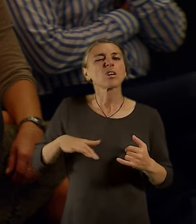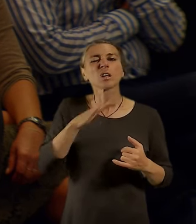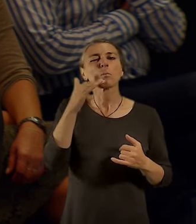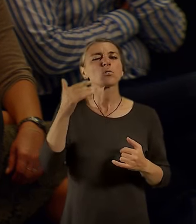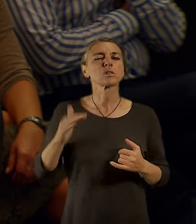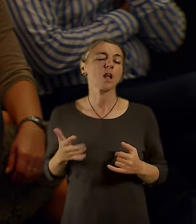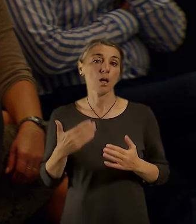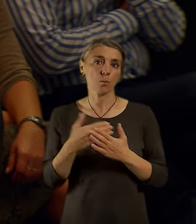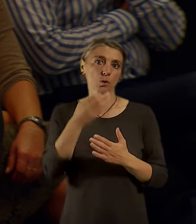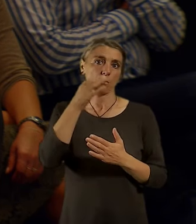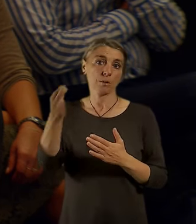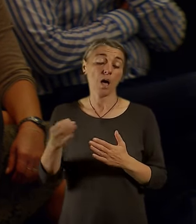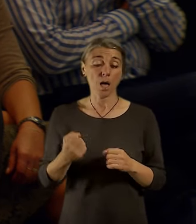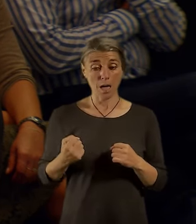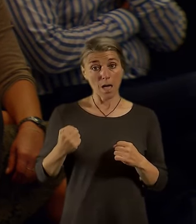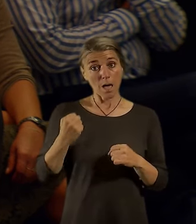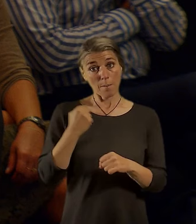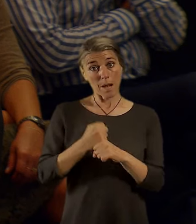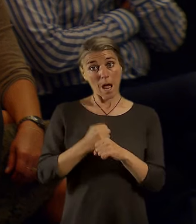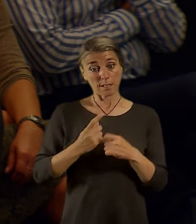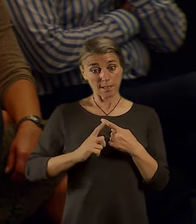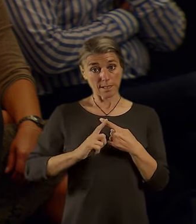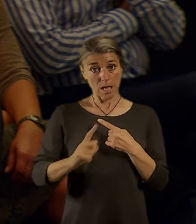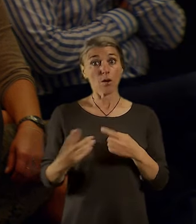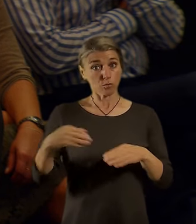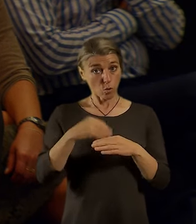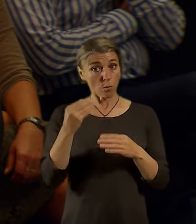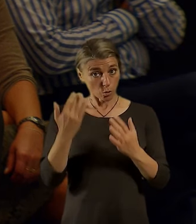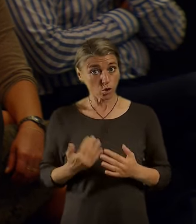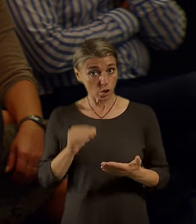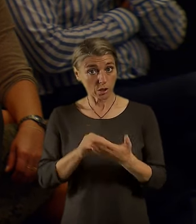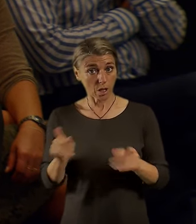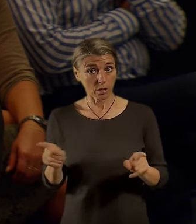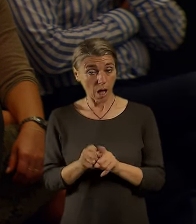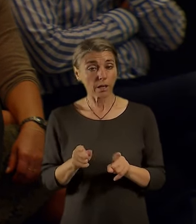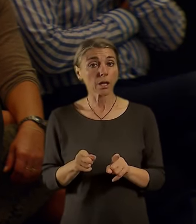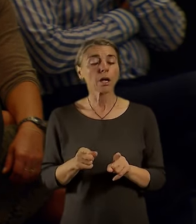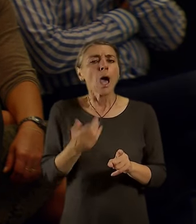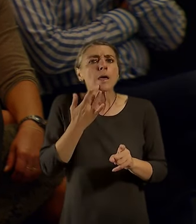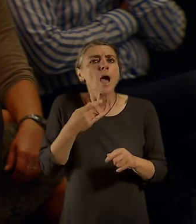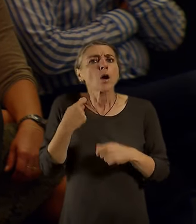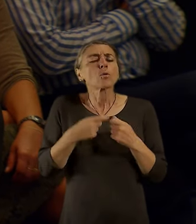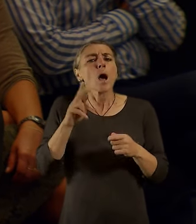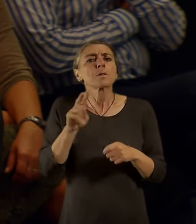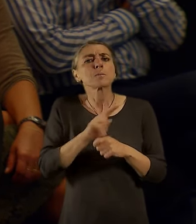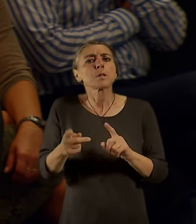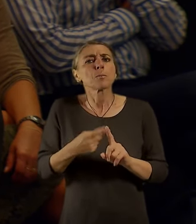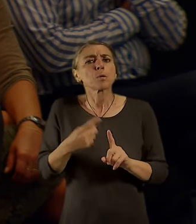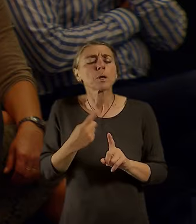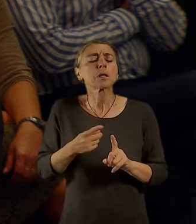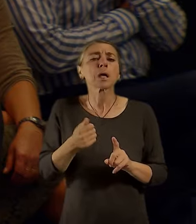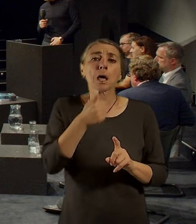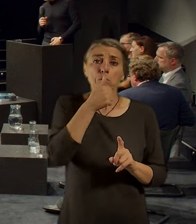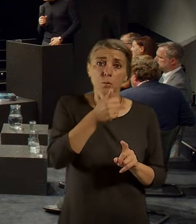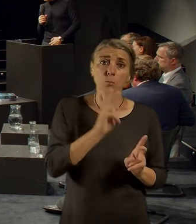zahrnujete dopravu do práce do 15-minutového města a jestli jsou teda nějaké další koncepty, jako ta železnice, jak tohleto